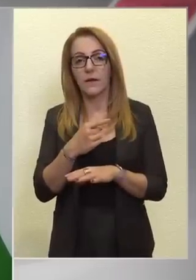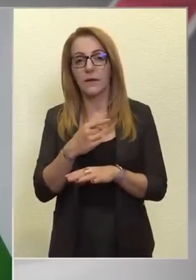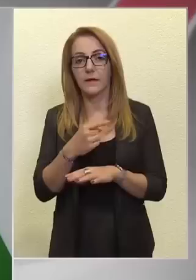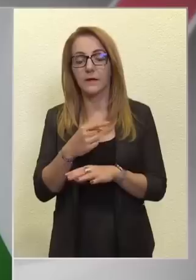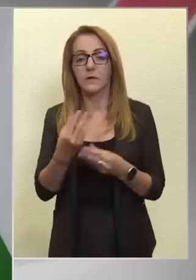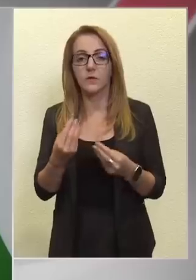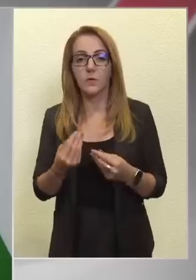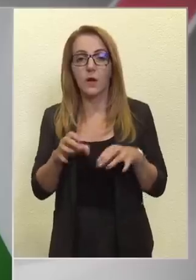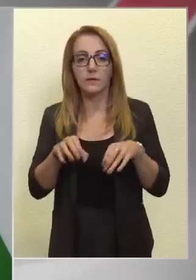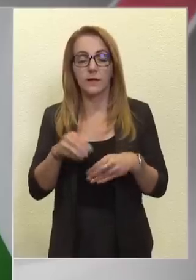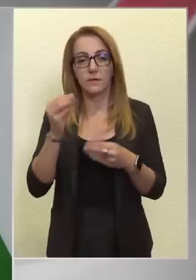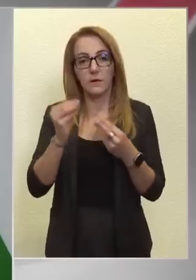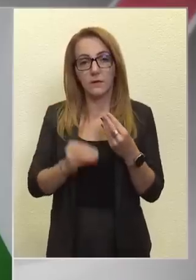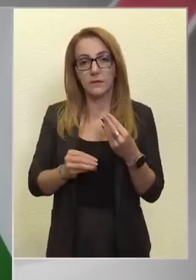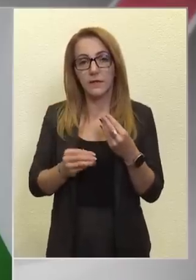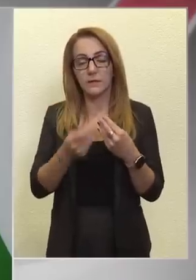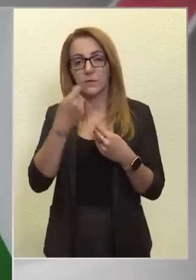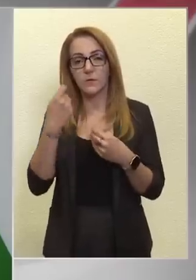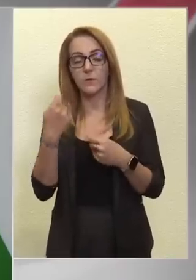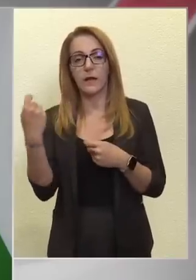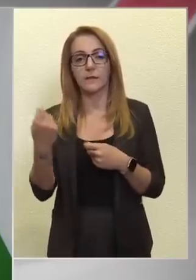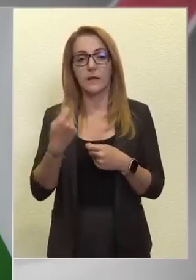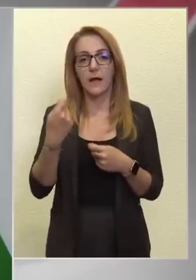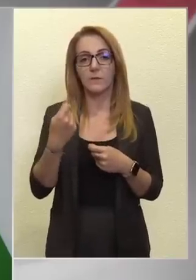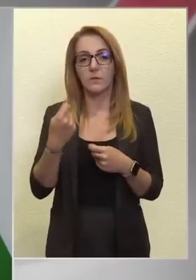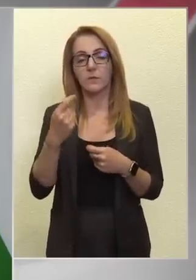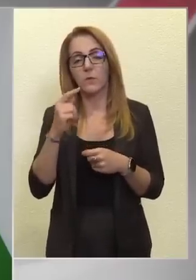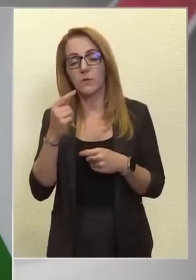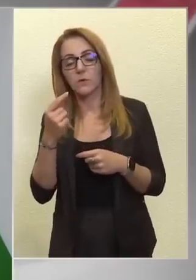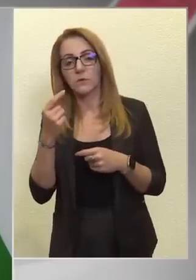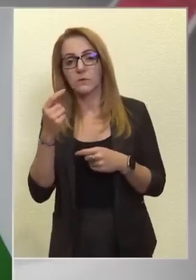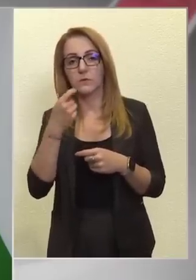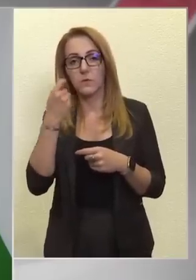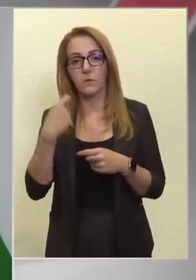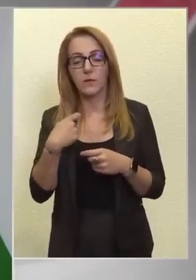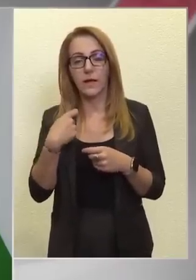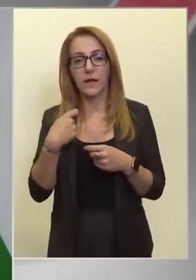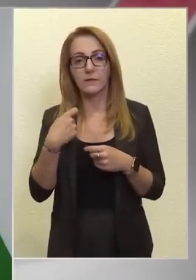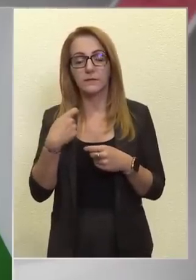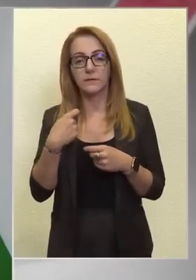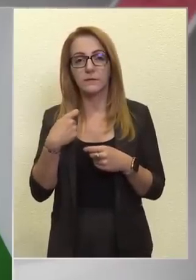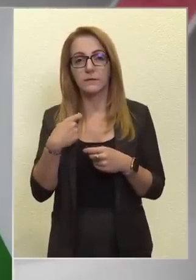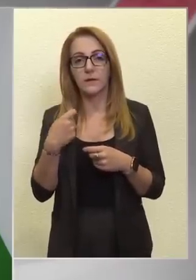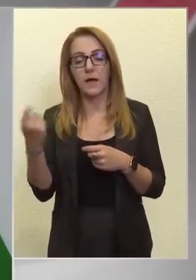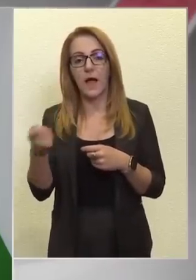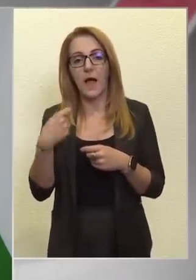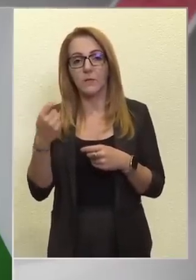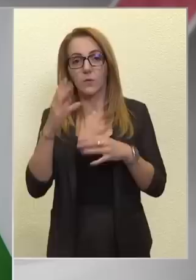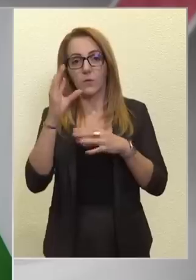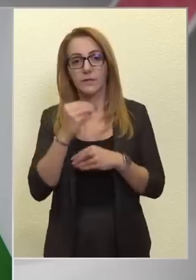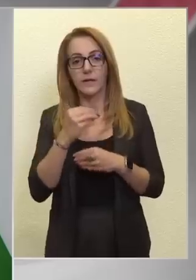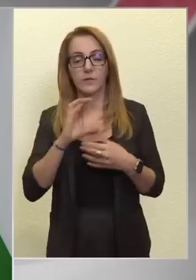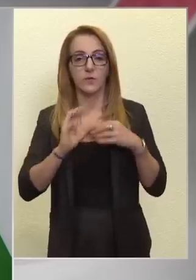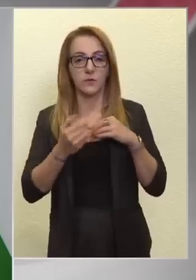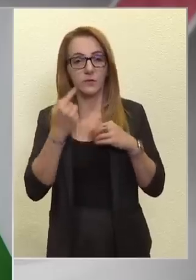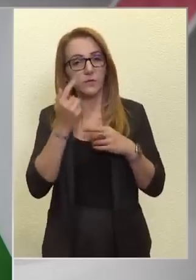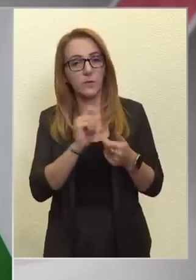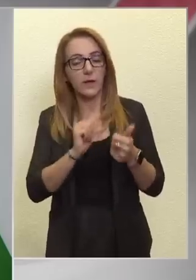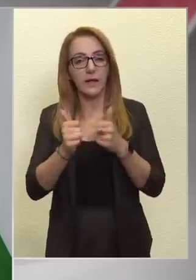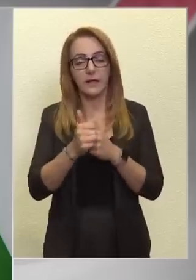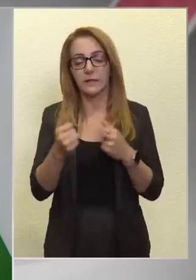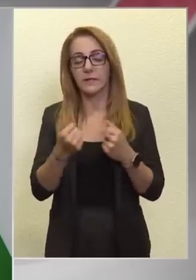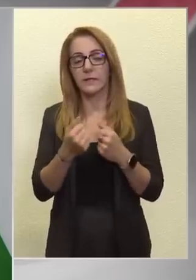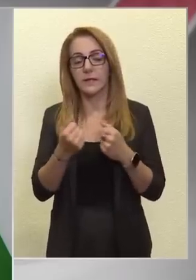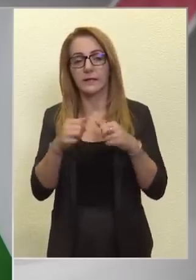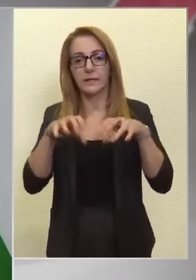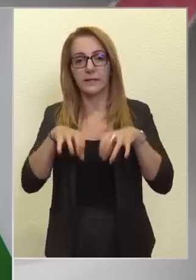annak érdekében, hogy az orosz-ukrán háború humanitárius katasztrofáját el lehessen kerülni, és nagyon sokat